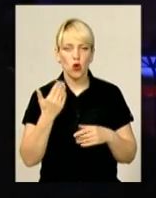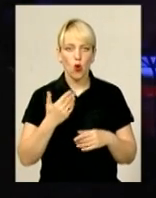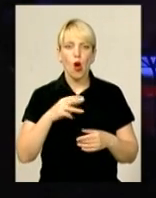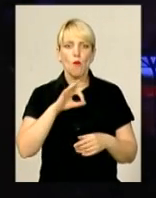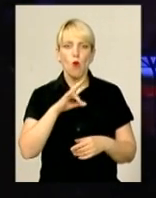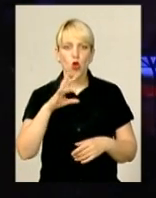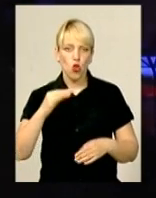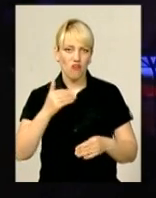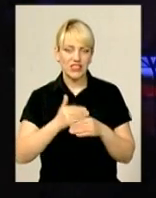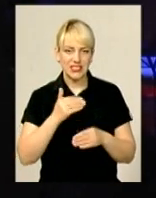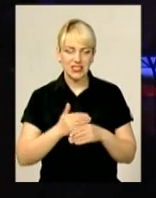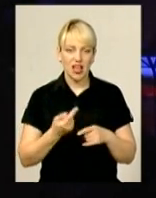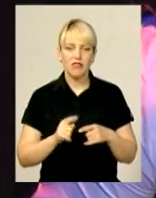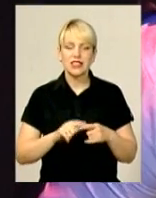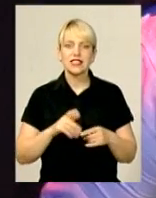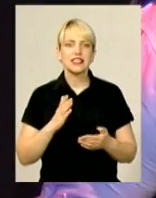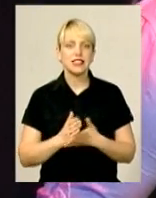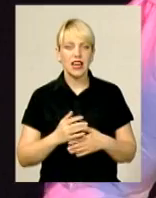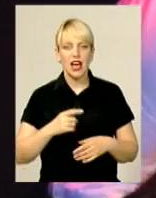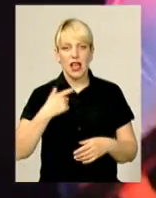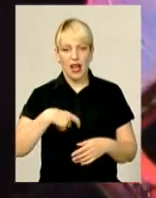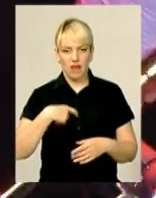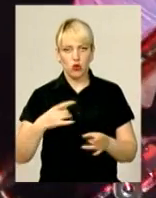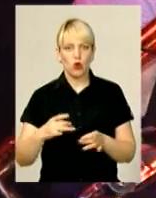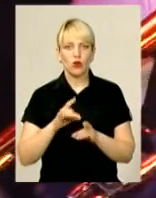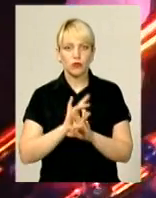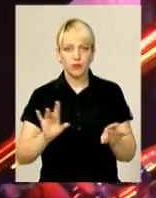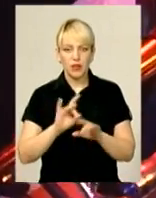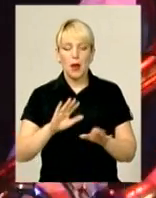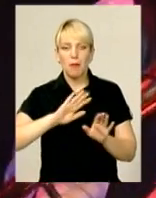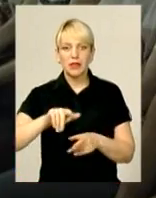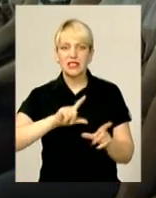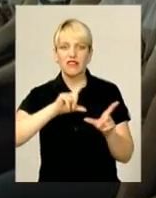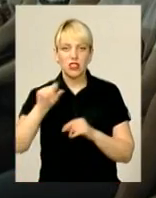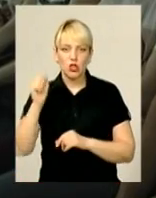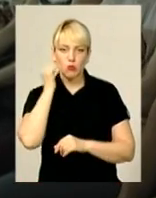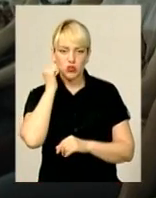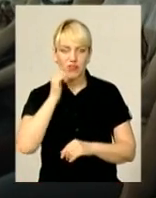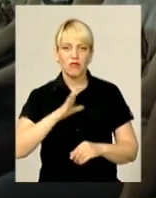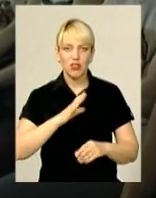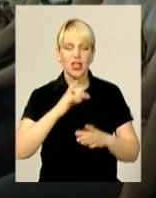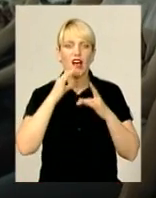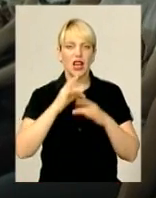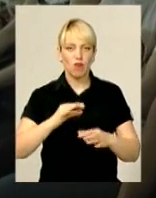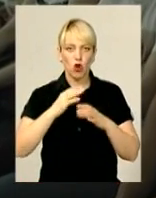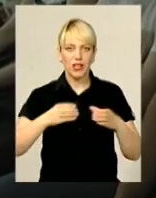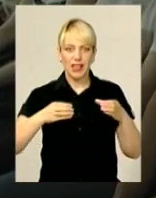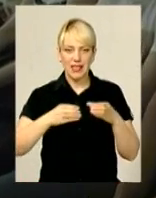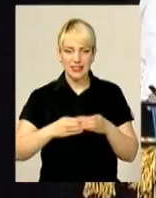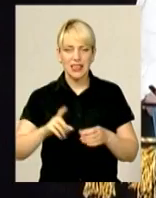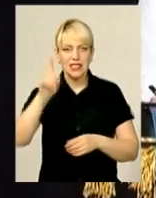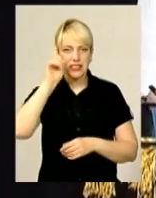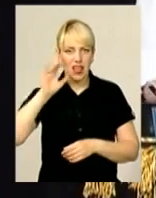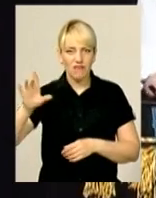з оркестрової ями» є автобіографічною. Після від'їзду з Москви він грам в оркестрі славетного Нью